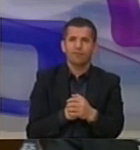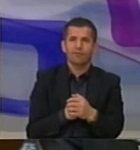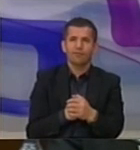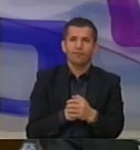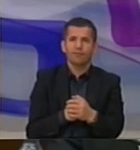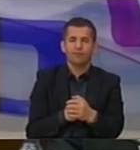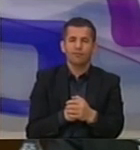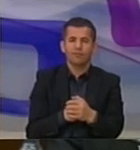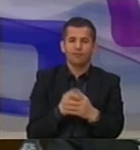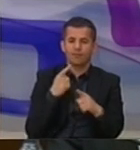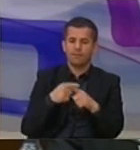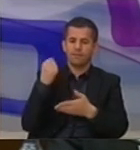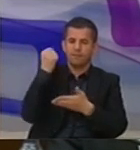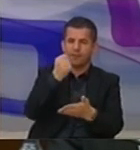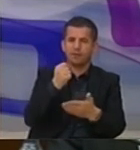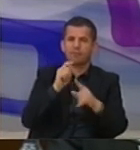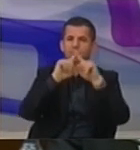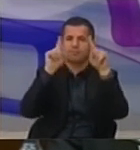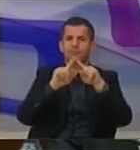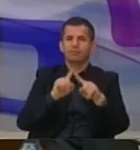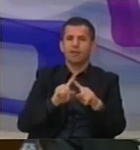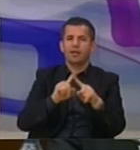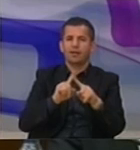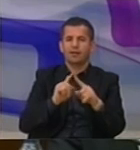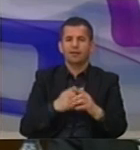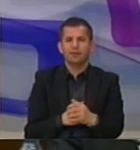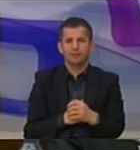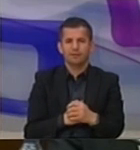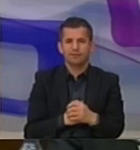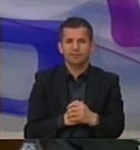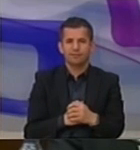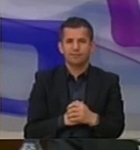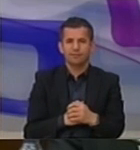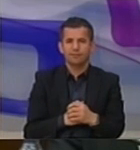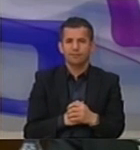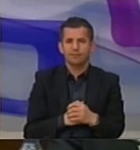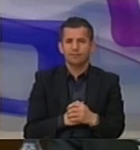për investimit kapitali në varsit të nivellit e investimit.